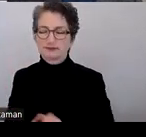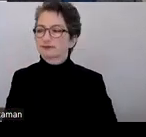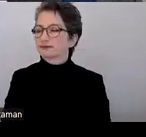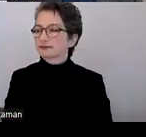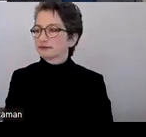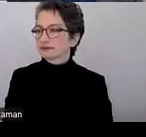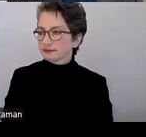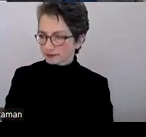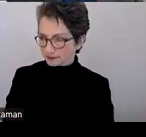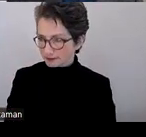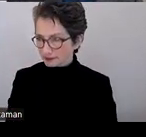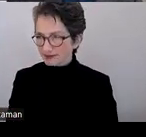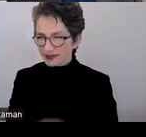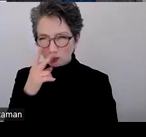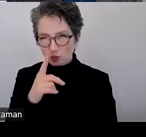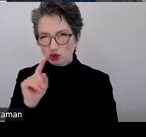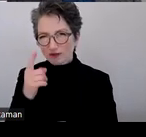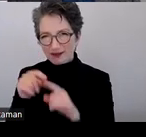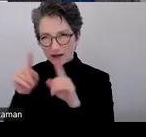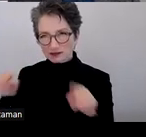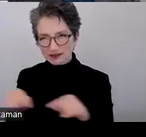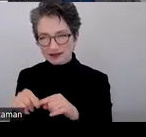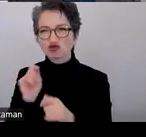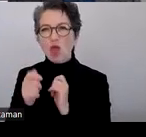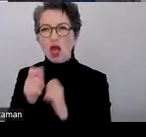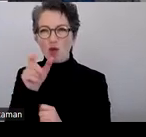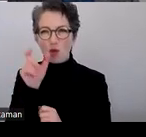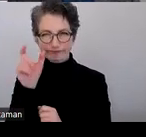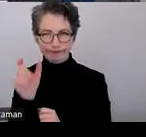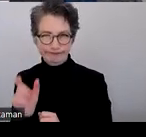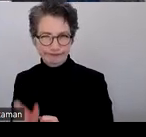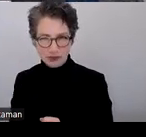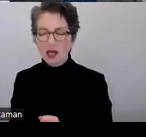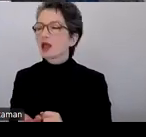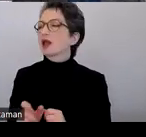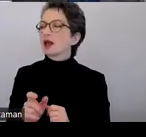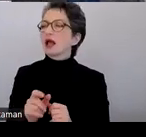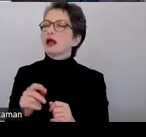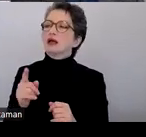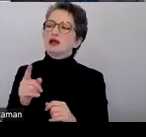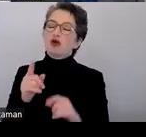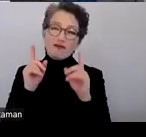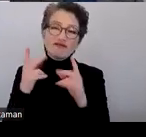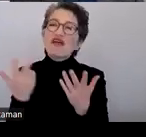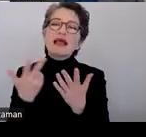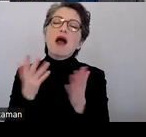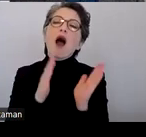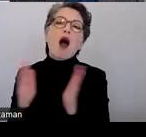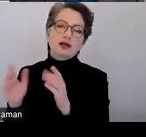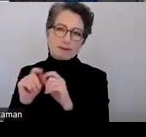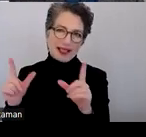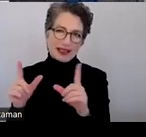Das steht im zweiten Kasten auch eben diese Schlagworte, dass ich zuerst mal schreibe, welche Art von Bild ist es. Foto, Illustration, Portrait,